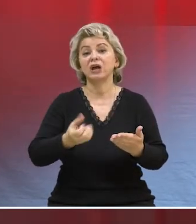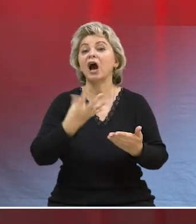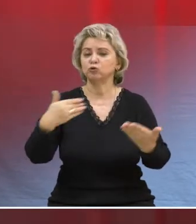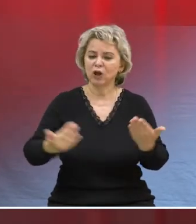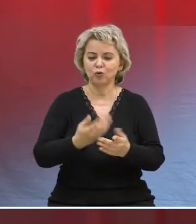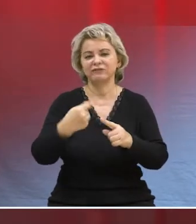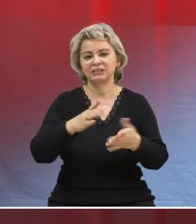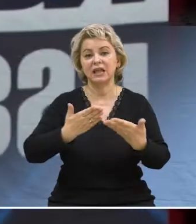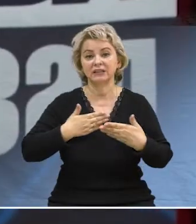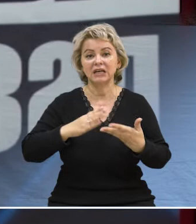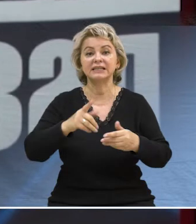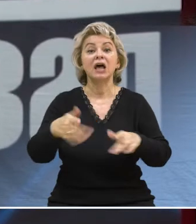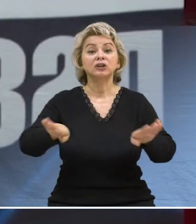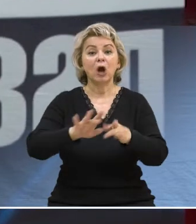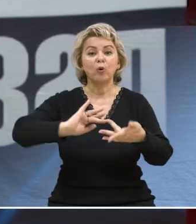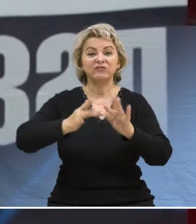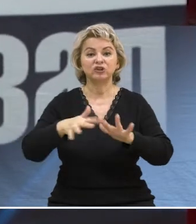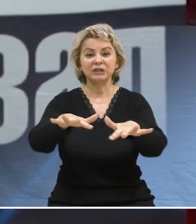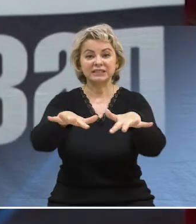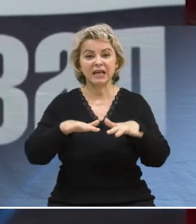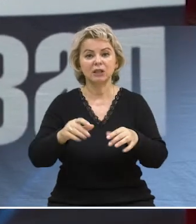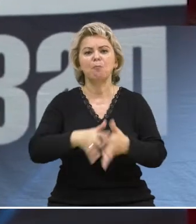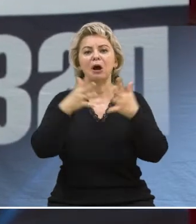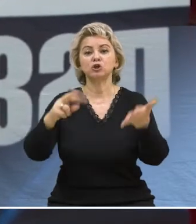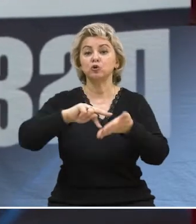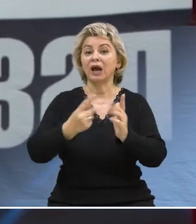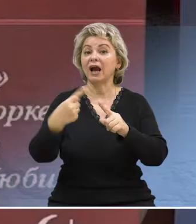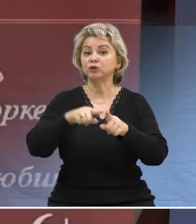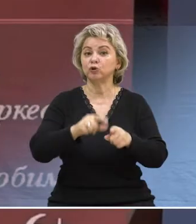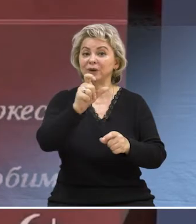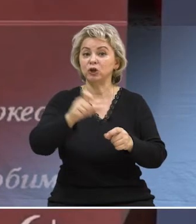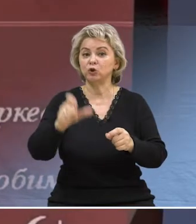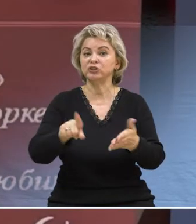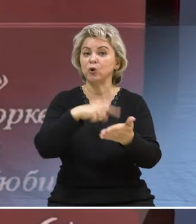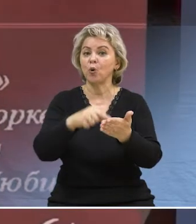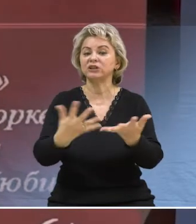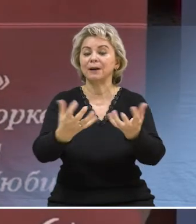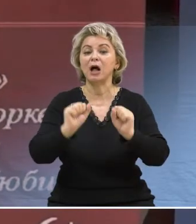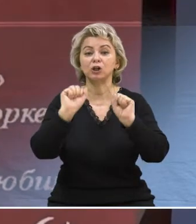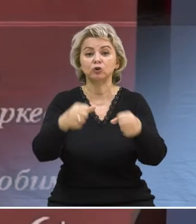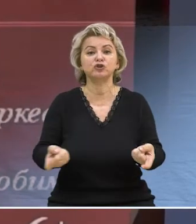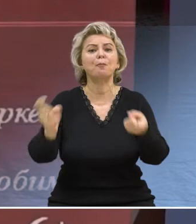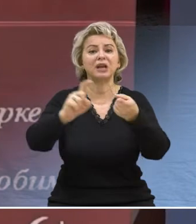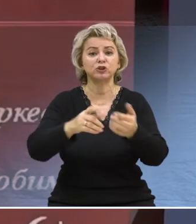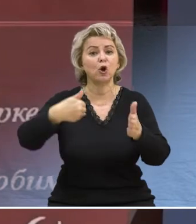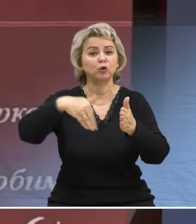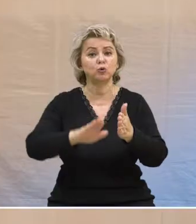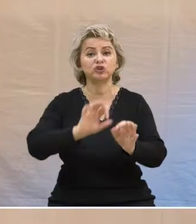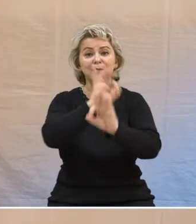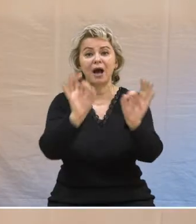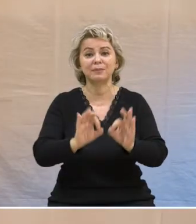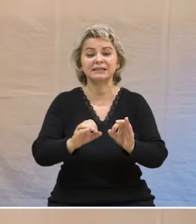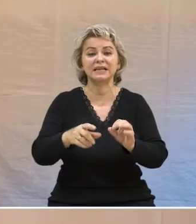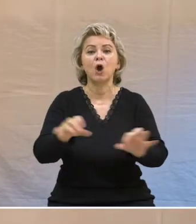дай бог хорошего, это хорошая новость для нас. Всероссийский виртуальный концертный зал – масштабный проект, благодаря которому жители города получат возможность приобщиться к